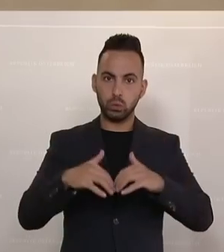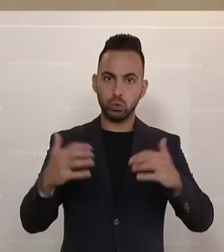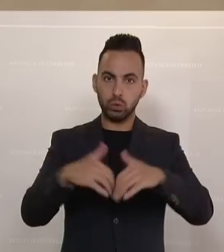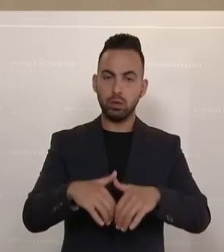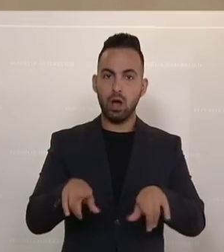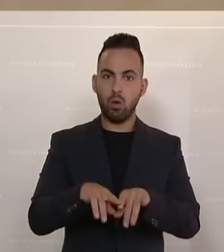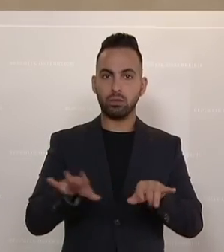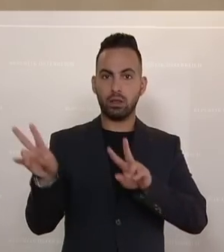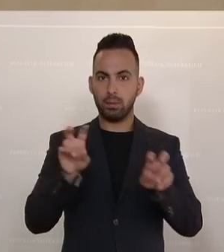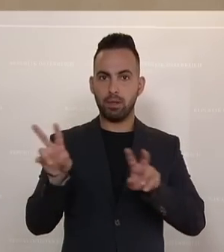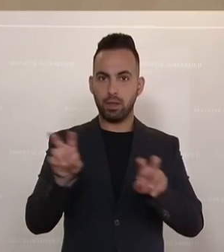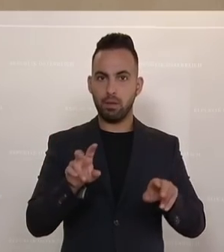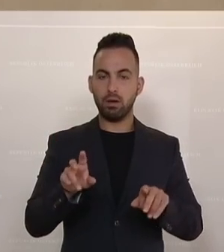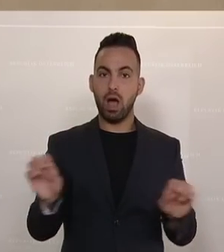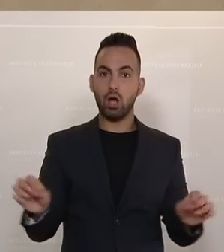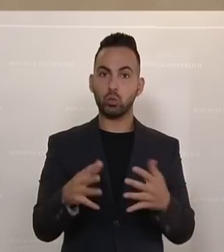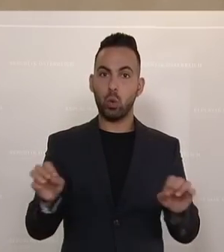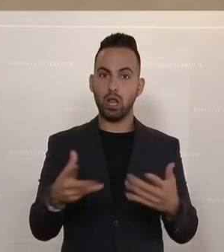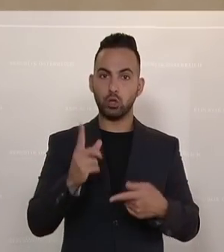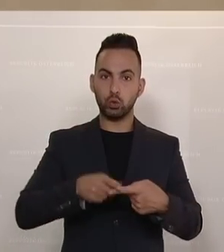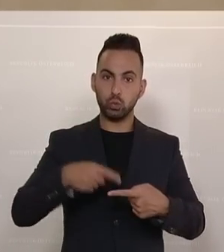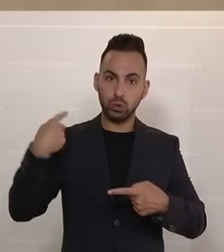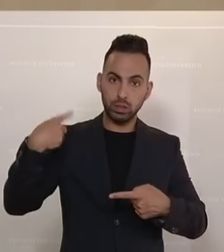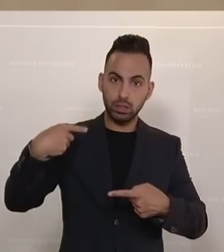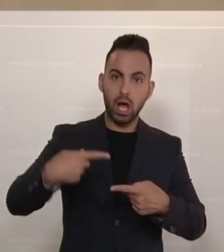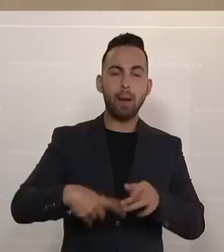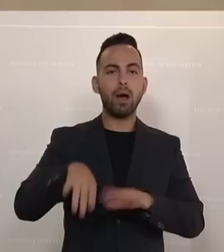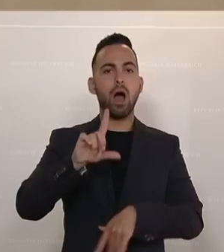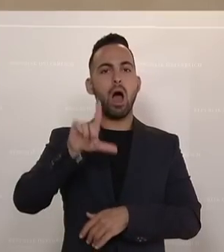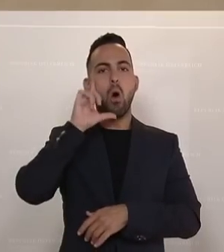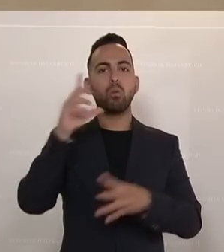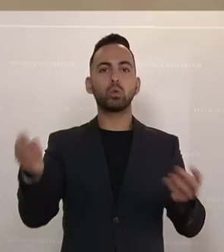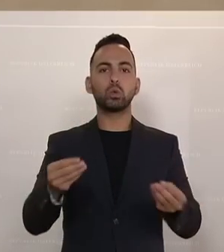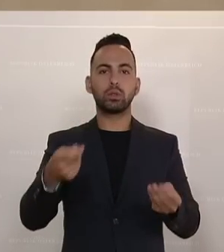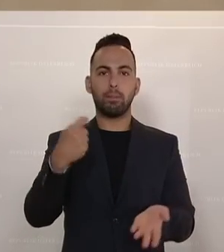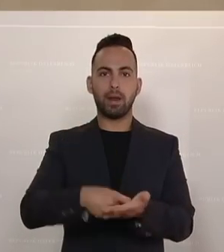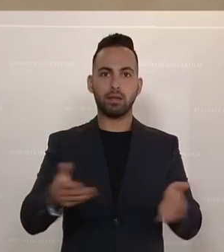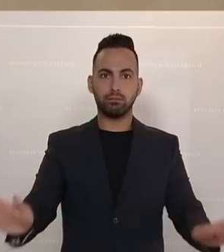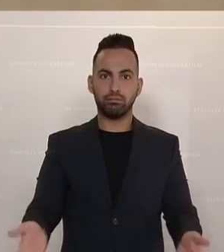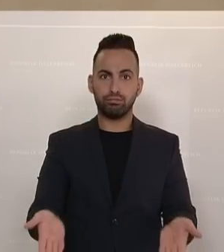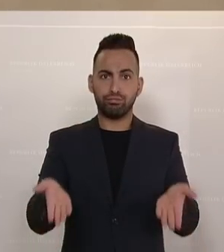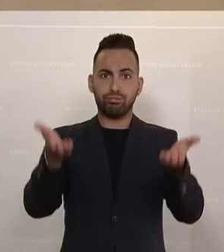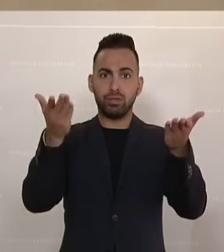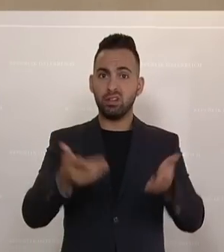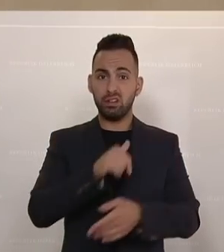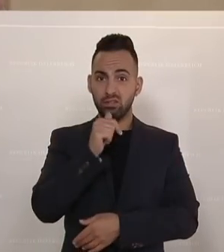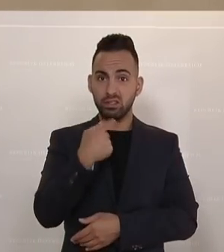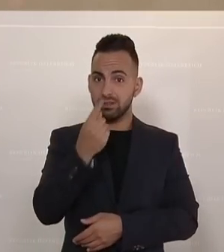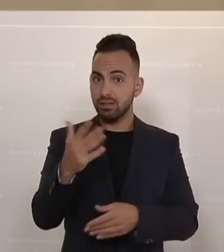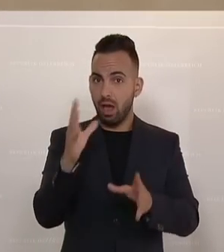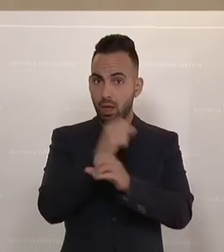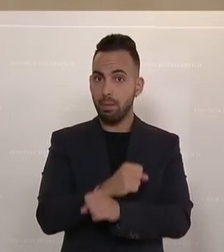thematisiert wird. Und in aktuellen Stunden. Aber einer der Hauptursachen, der Preistreiber auch nicht genannt wird.